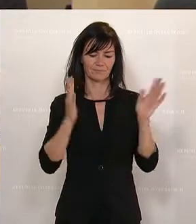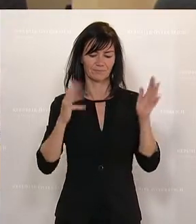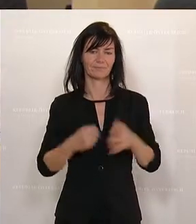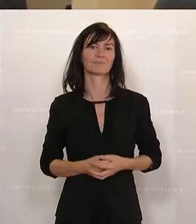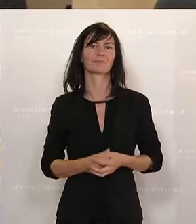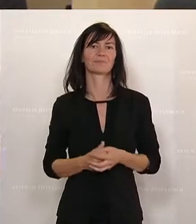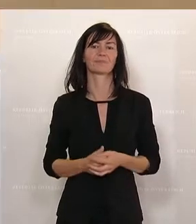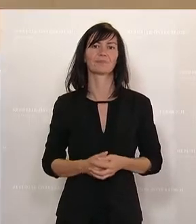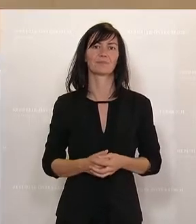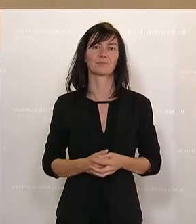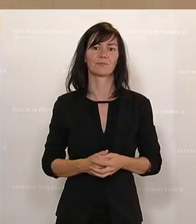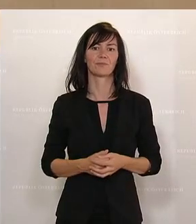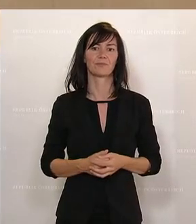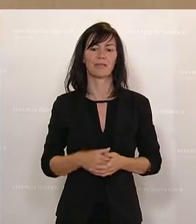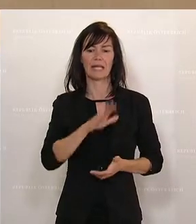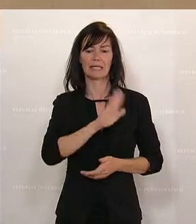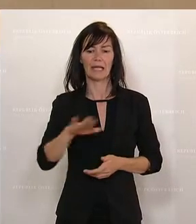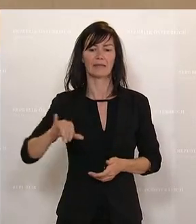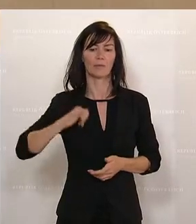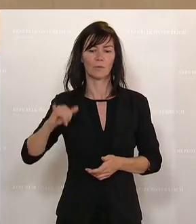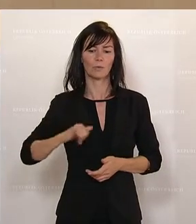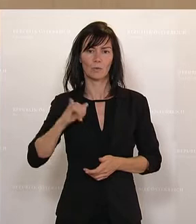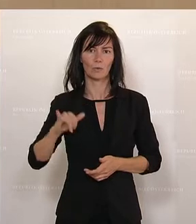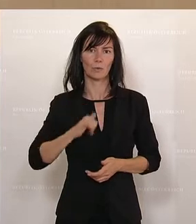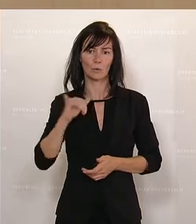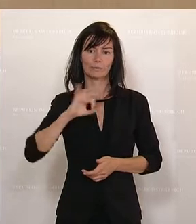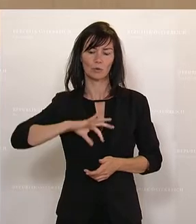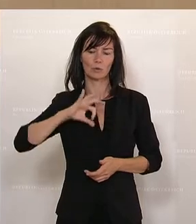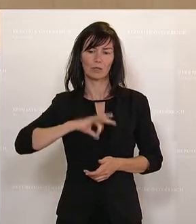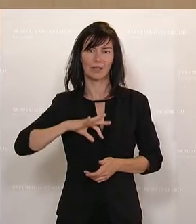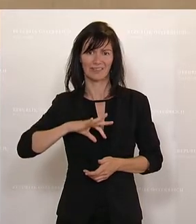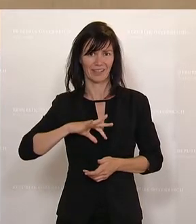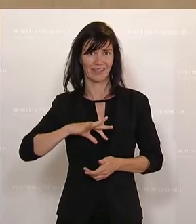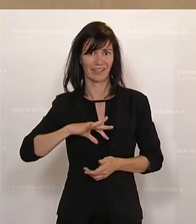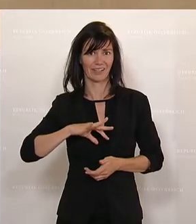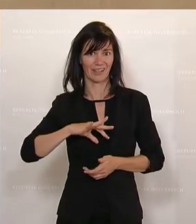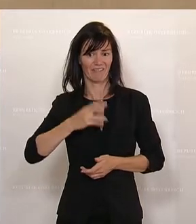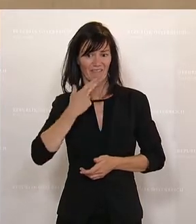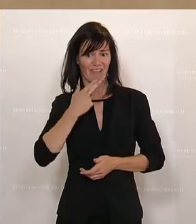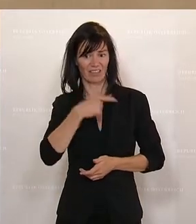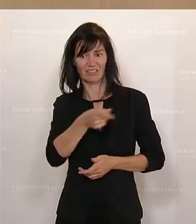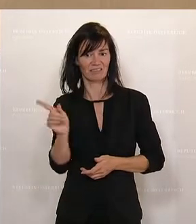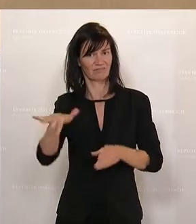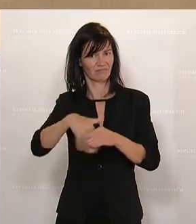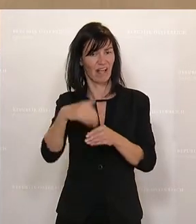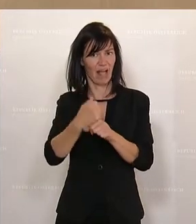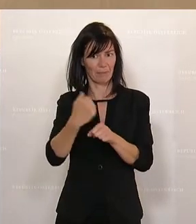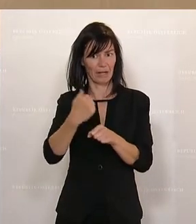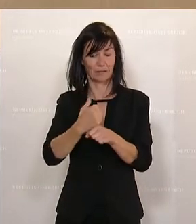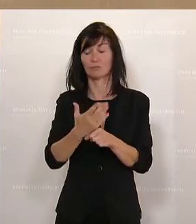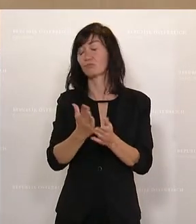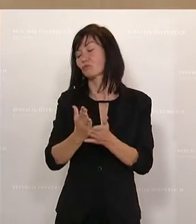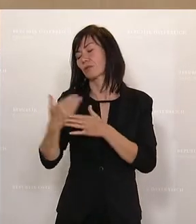Und die Vertreterinnen der Kinder- und Jugendpsychiatrie beklagen seit vielen Jahren, dass das Unterbringungsgesetz